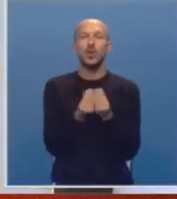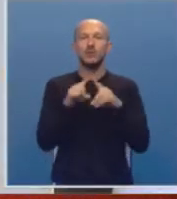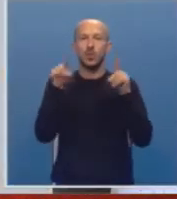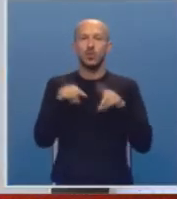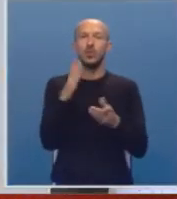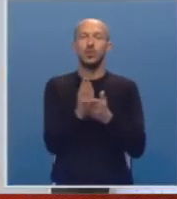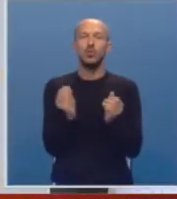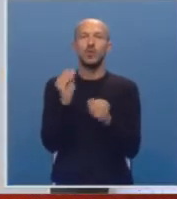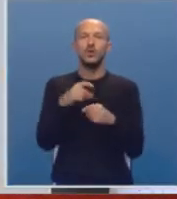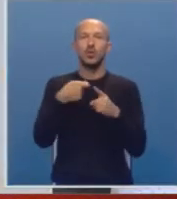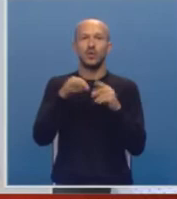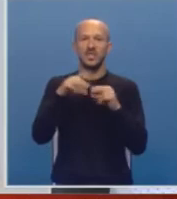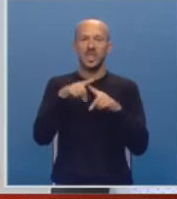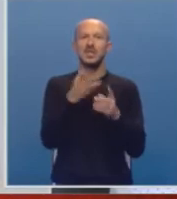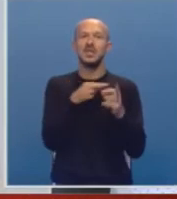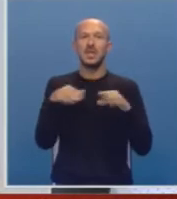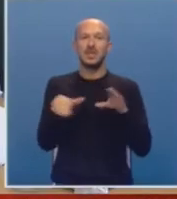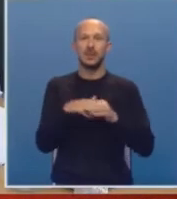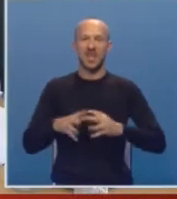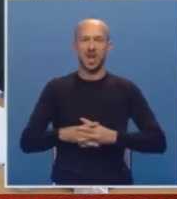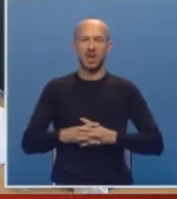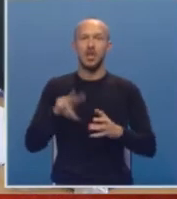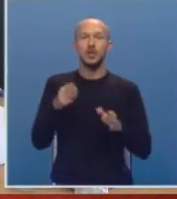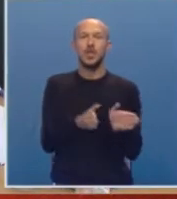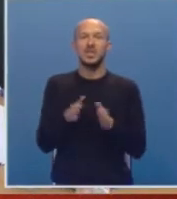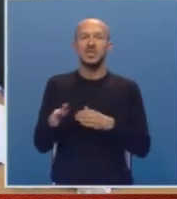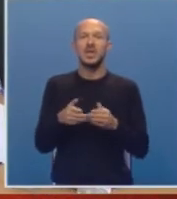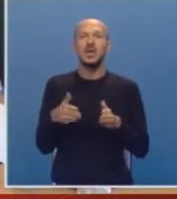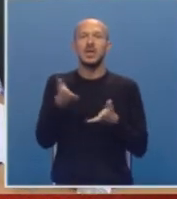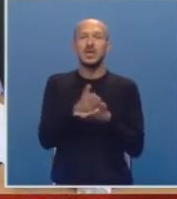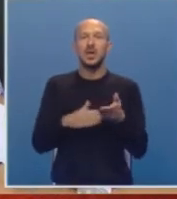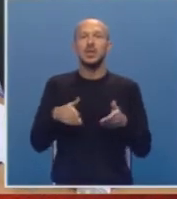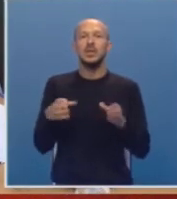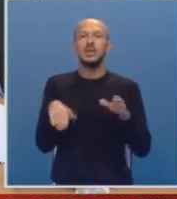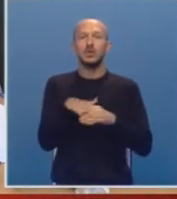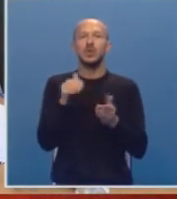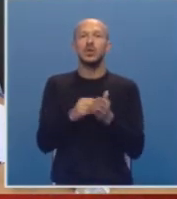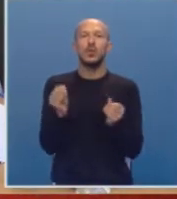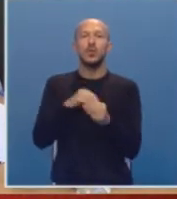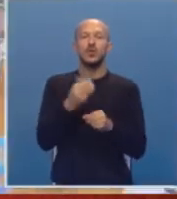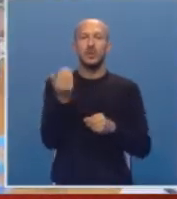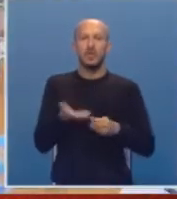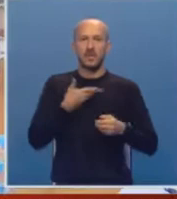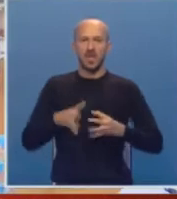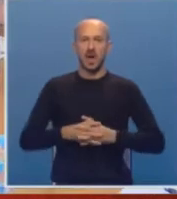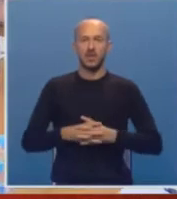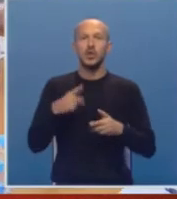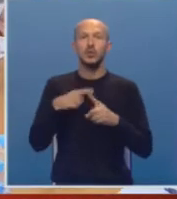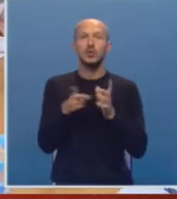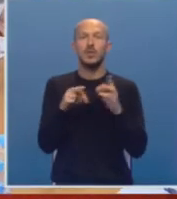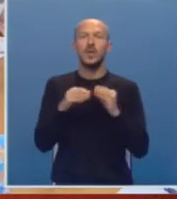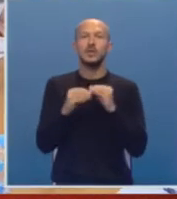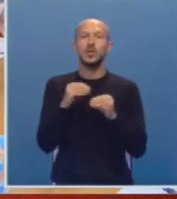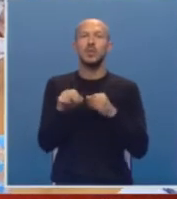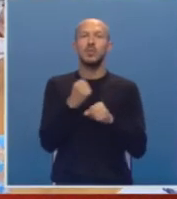ugovoru budu povećani koeficijenti za zaposleni. S druge strane, dijelu zaposlenih neophodno je dodatno povećati primanja sa obzirom na